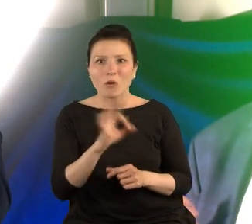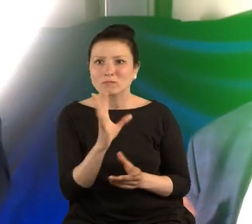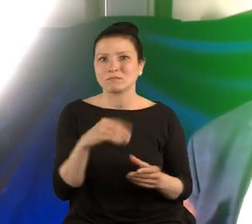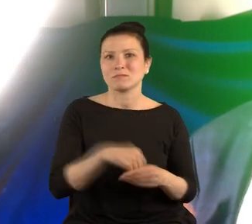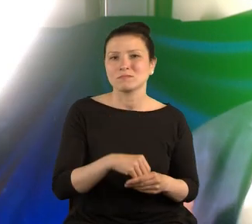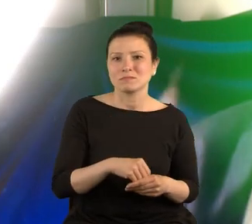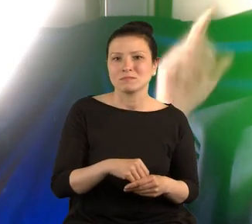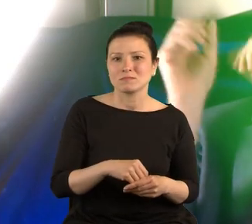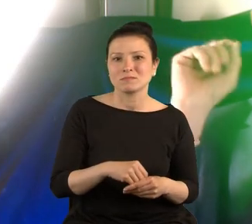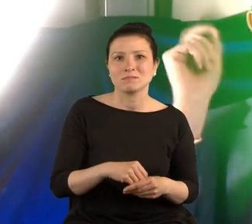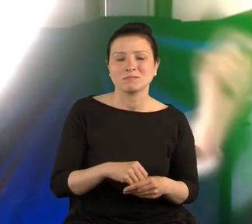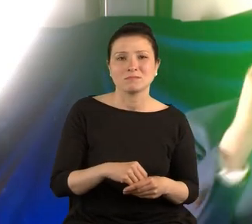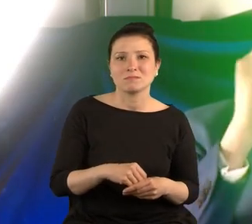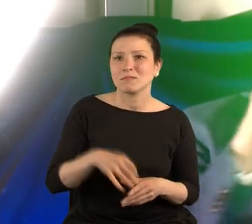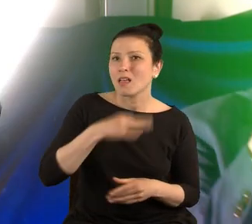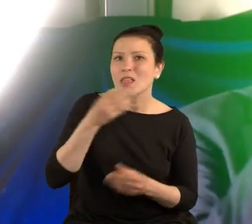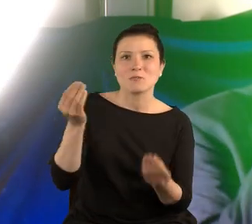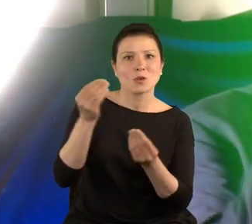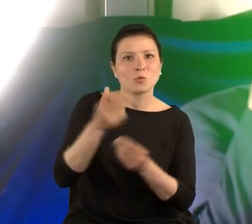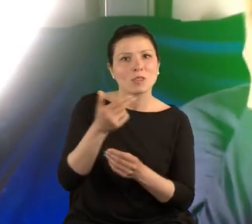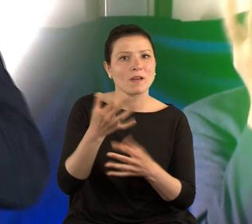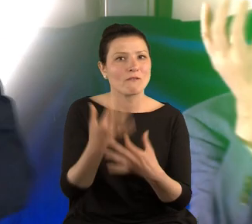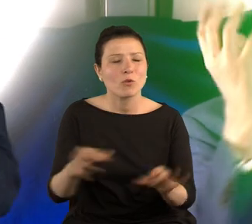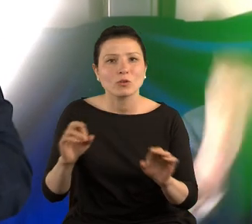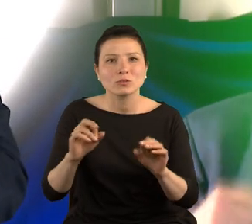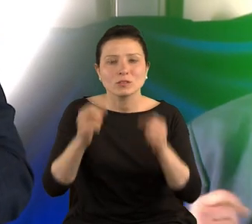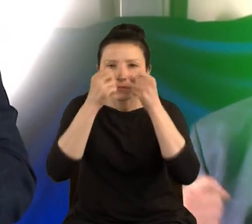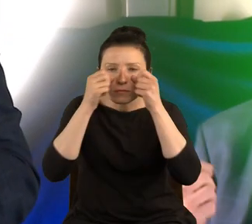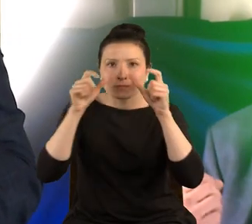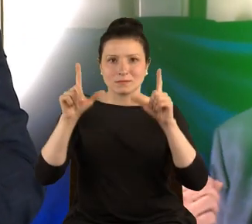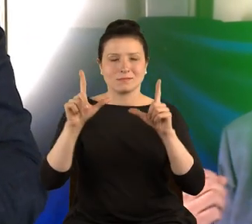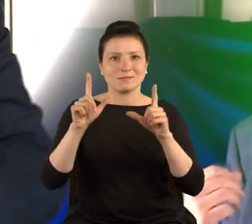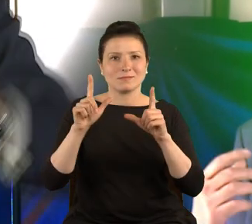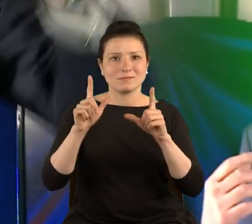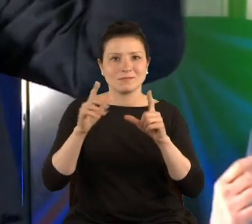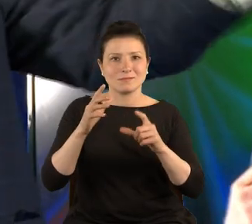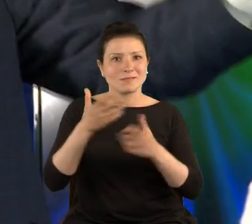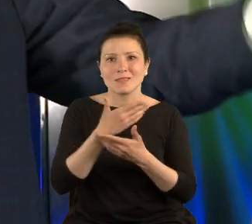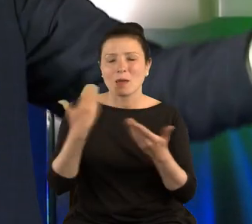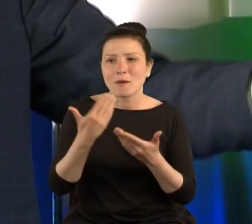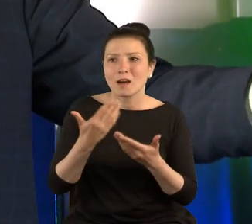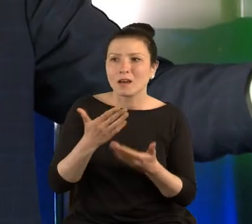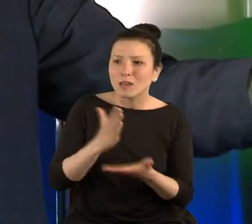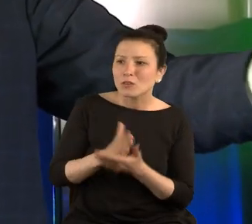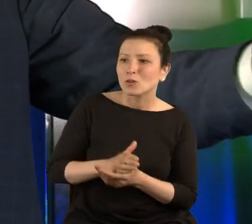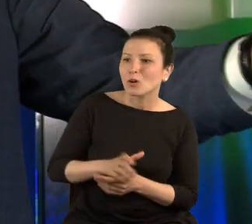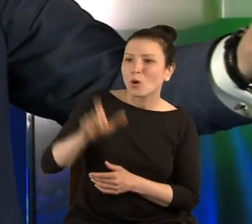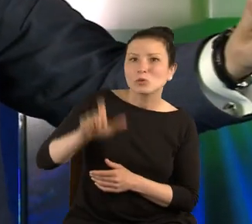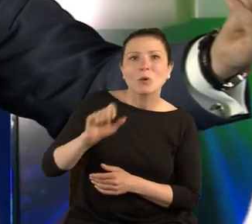Nie ma lepszej nauki wolności i widzenia niż obserwować starego człowieka,